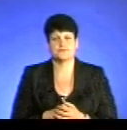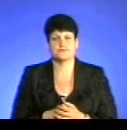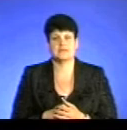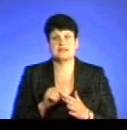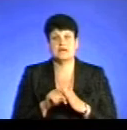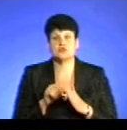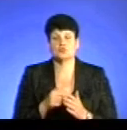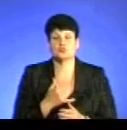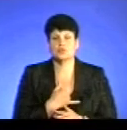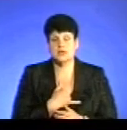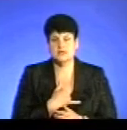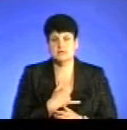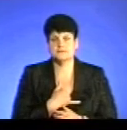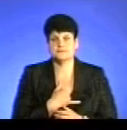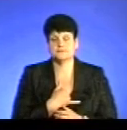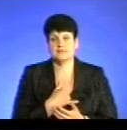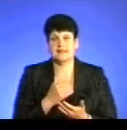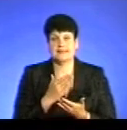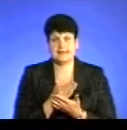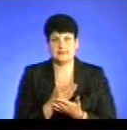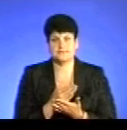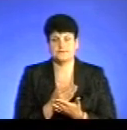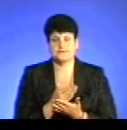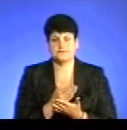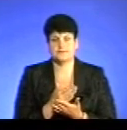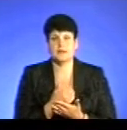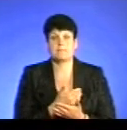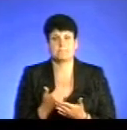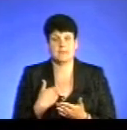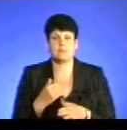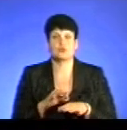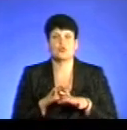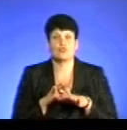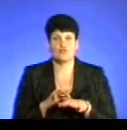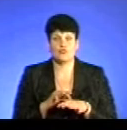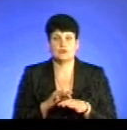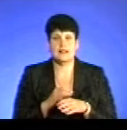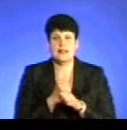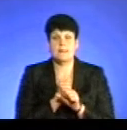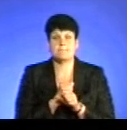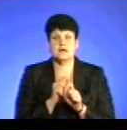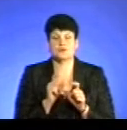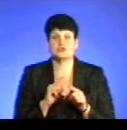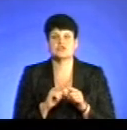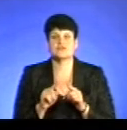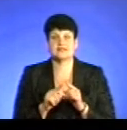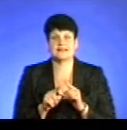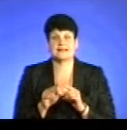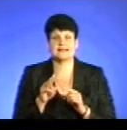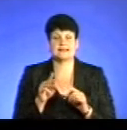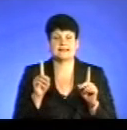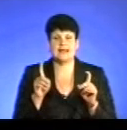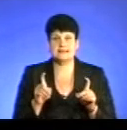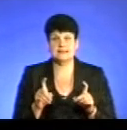Значить, в нас є, ми проводимо лабораторні швидкі тести на